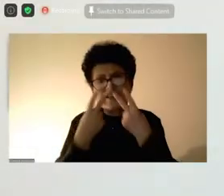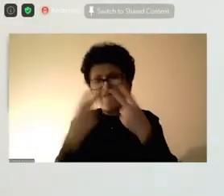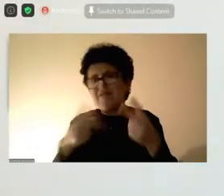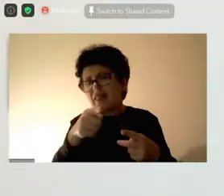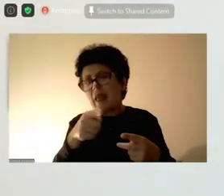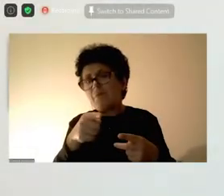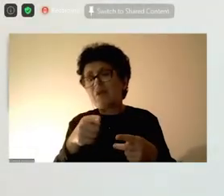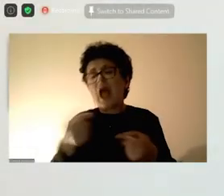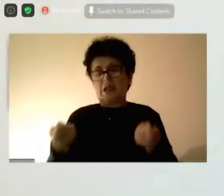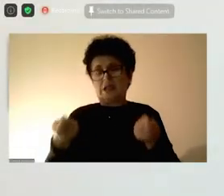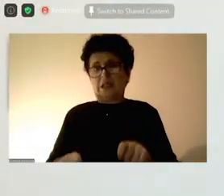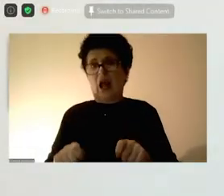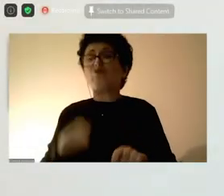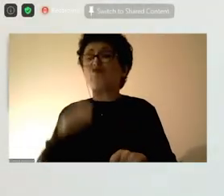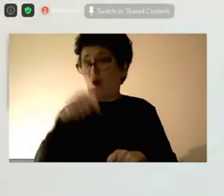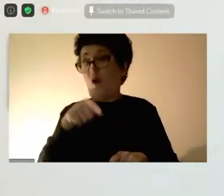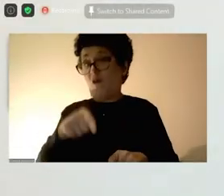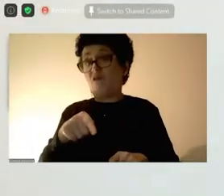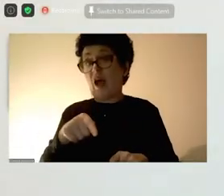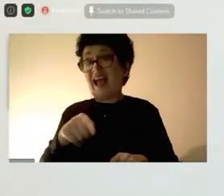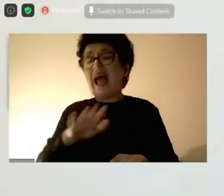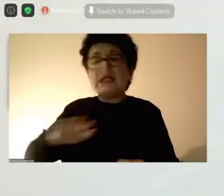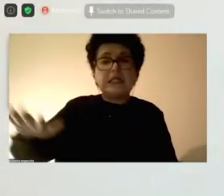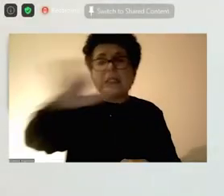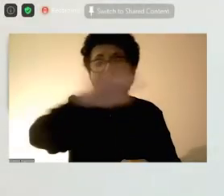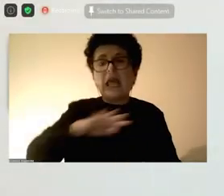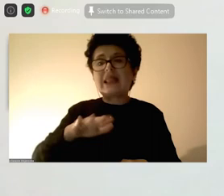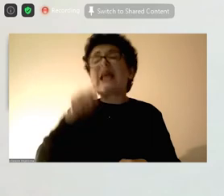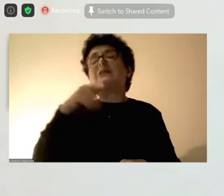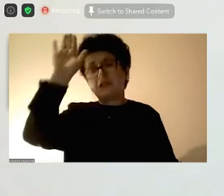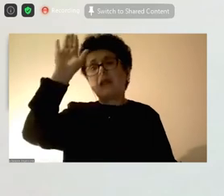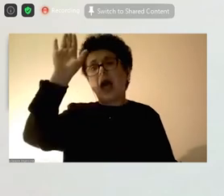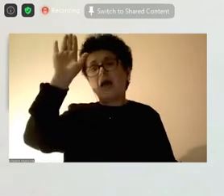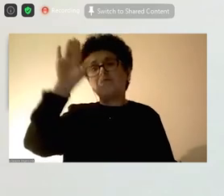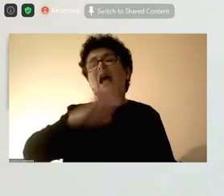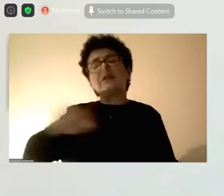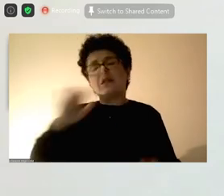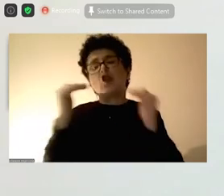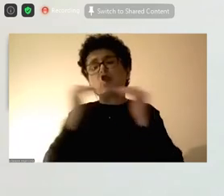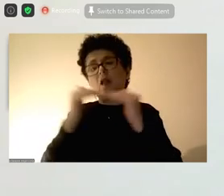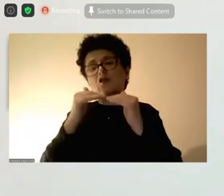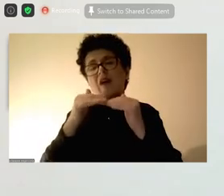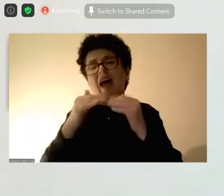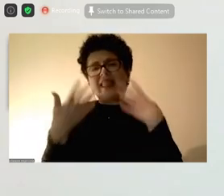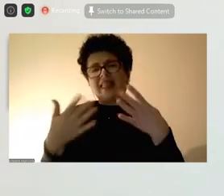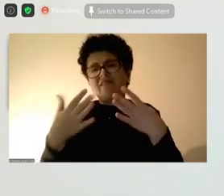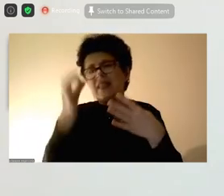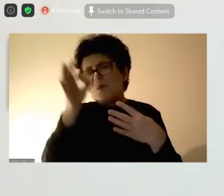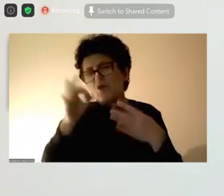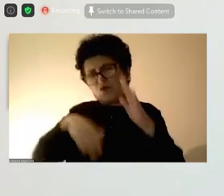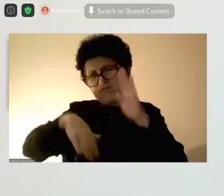заклучокот е тој, дека сите се за да има, односно на 90%,